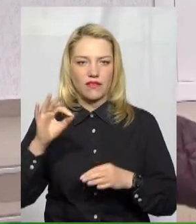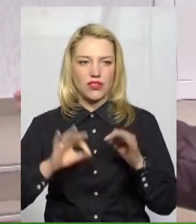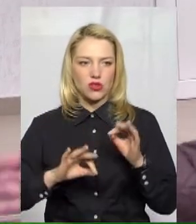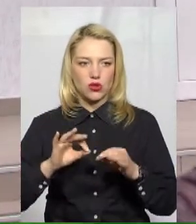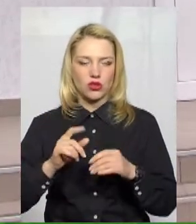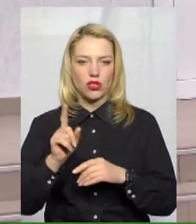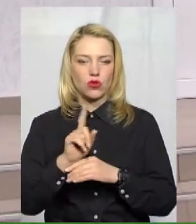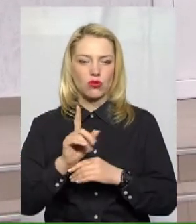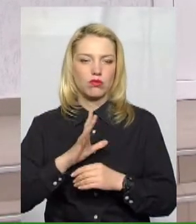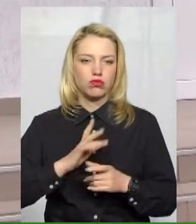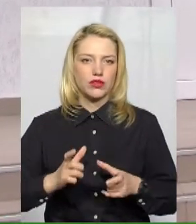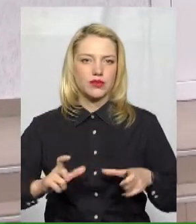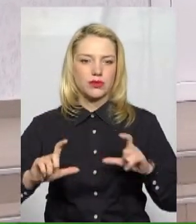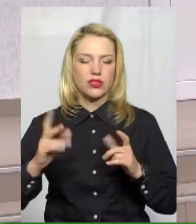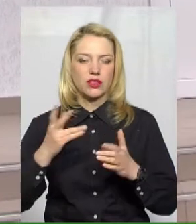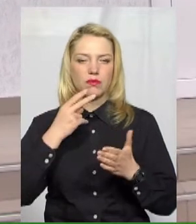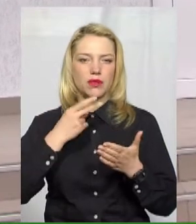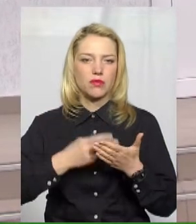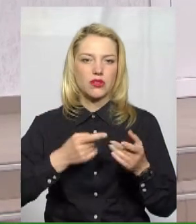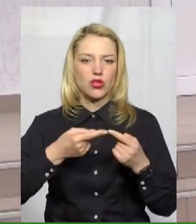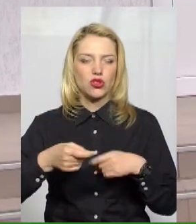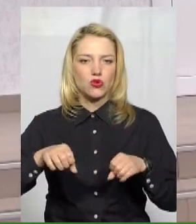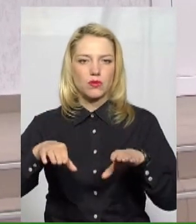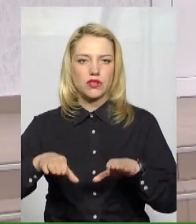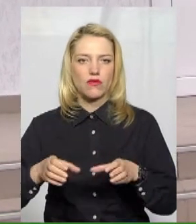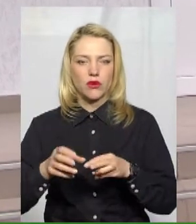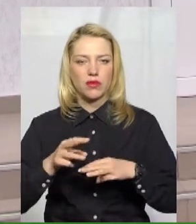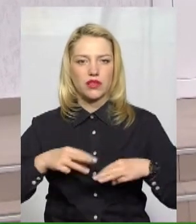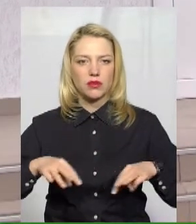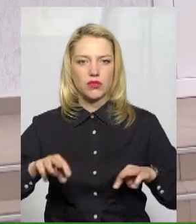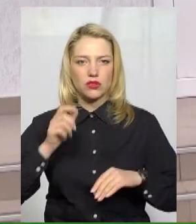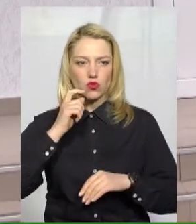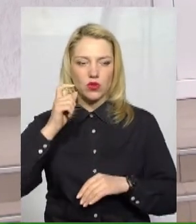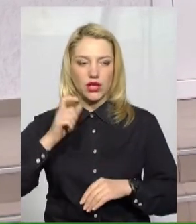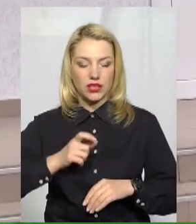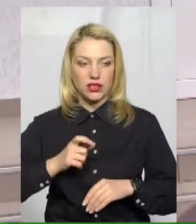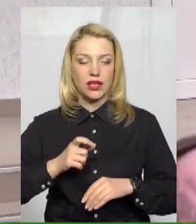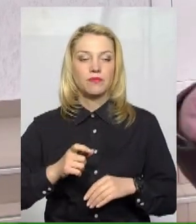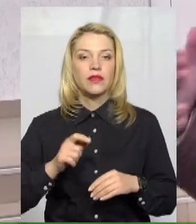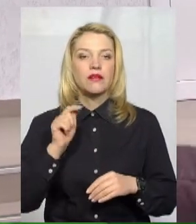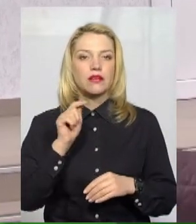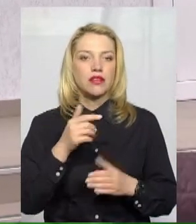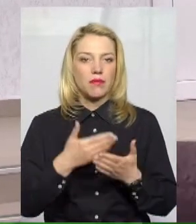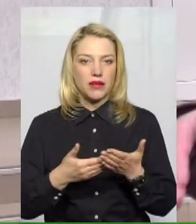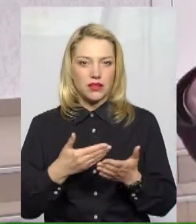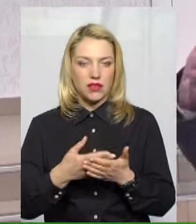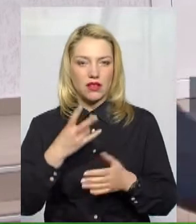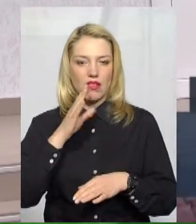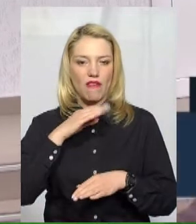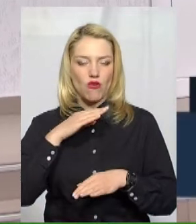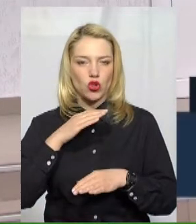передбачені були іншою постановою Кабінету міністрів України, там, до прикладу, на водопостачання,